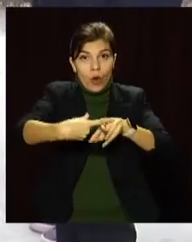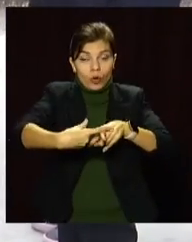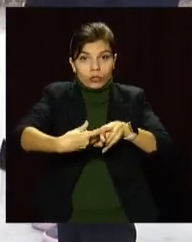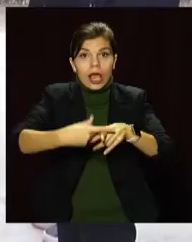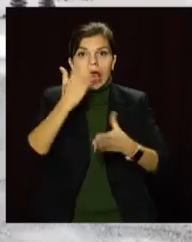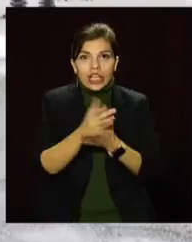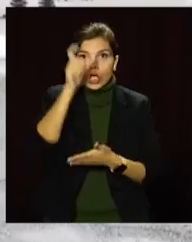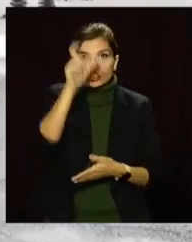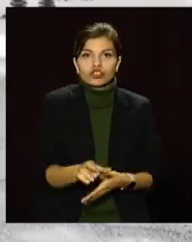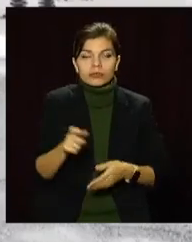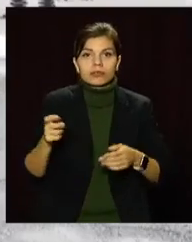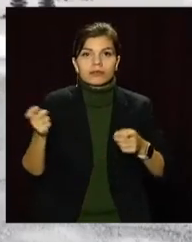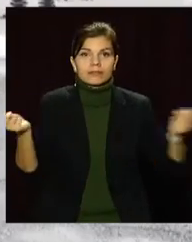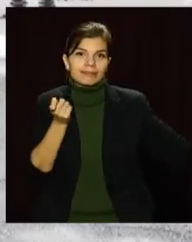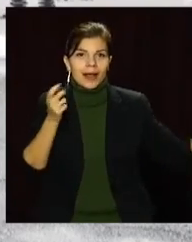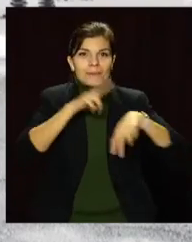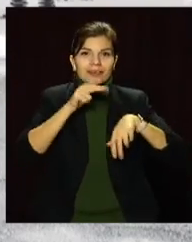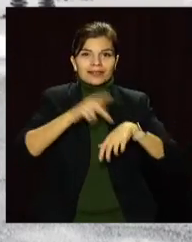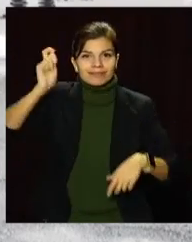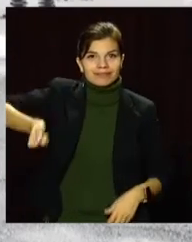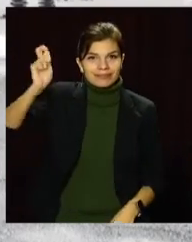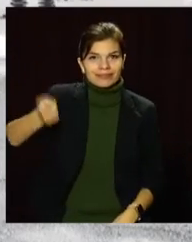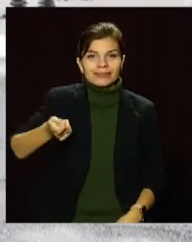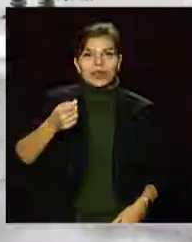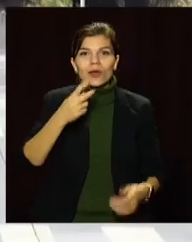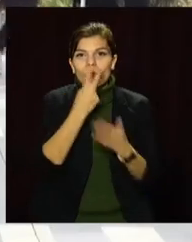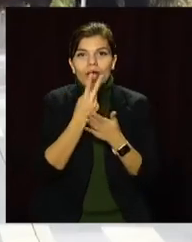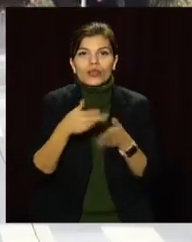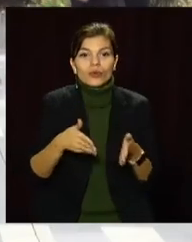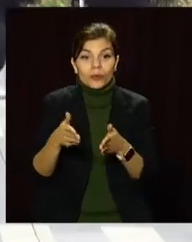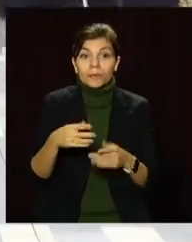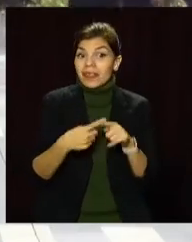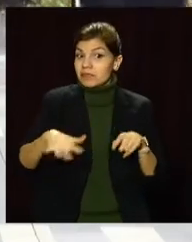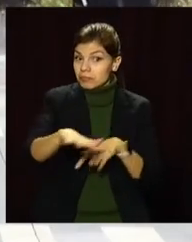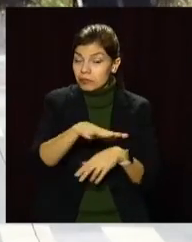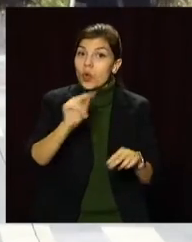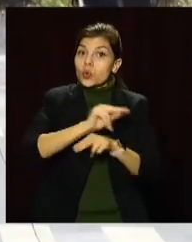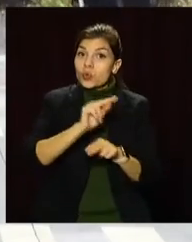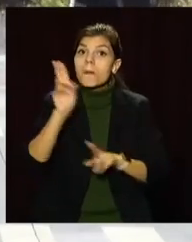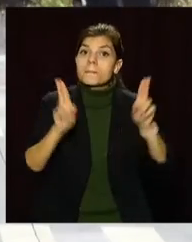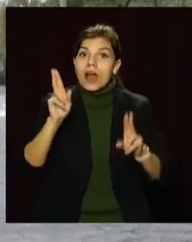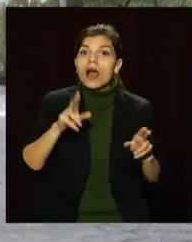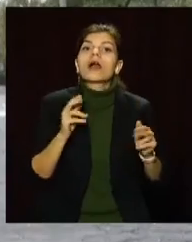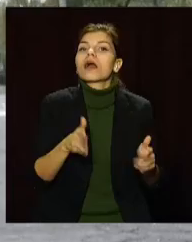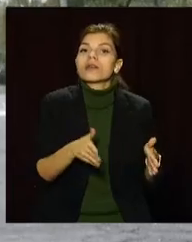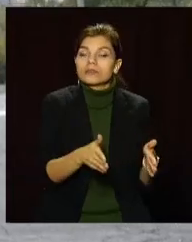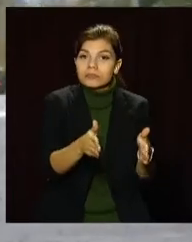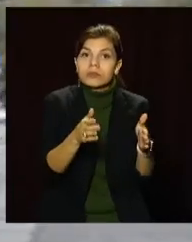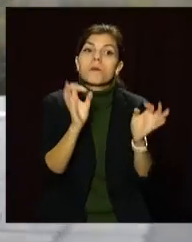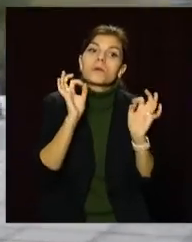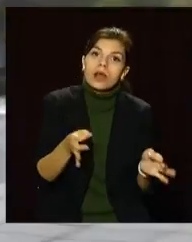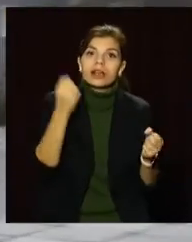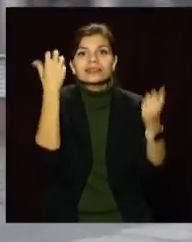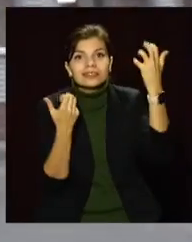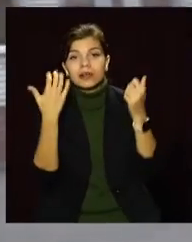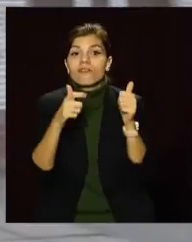Це один з проєктів-переможців цьогорічного бюджету участі. Дитячий майданчик для вивчення правил дорожнього руху, який облаштували поруч